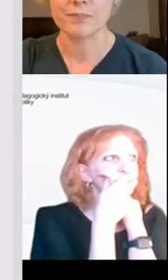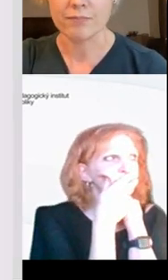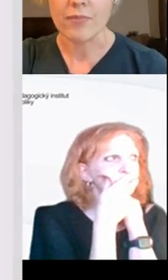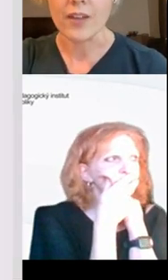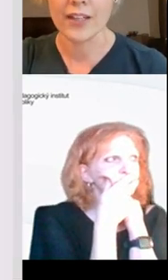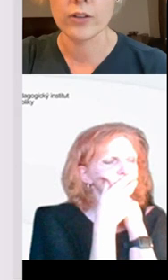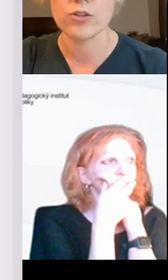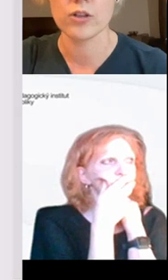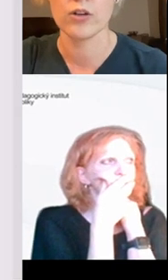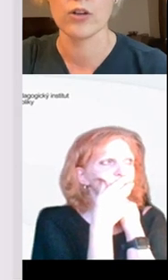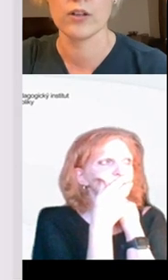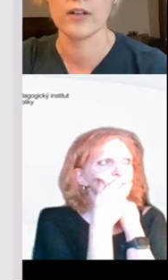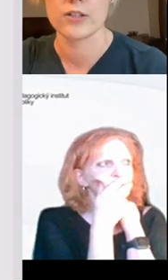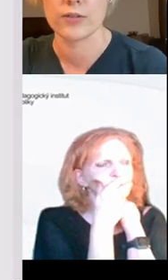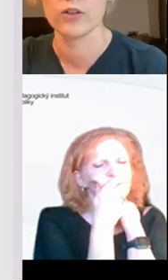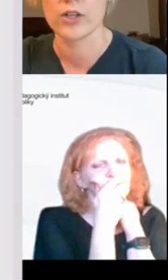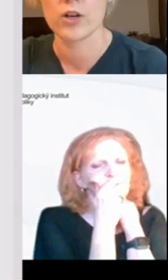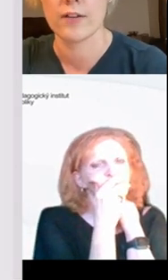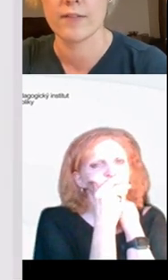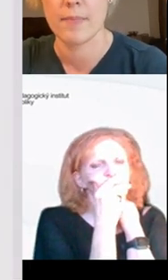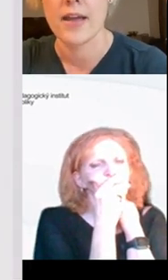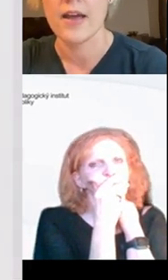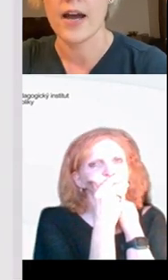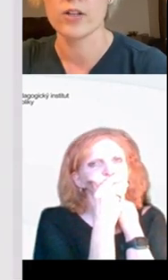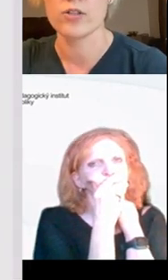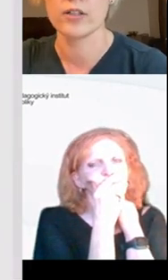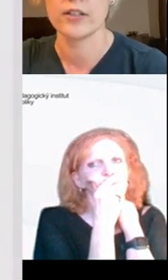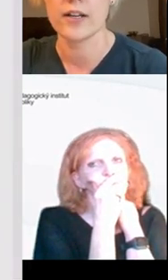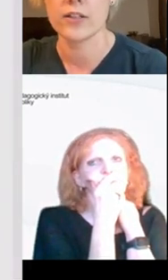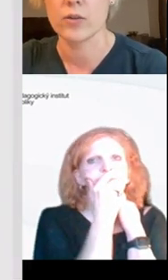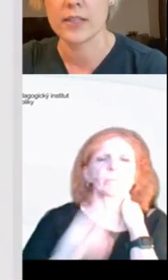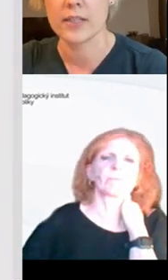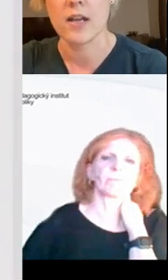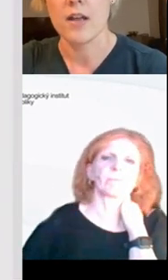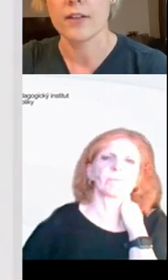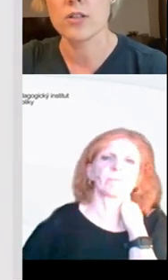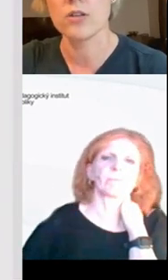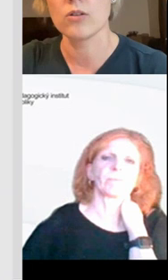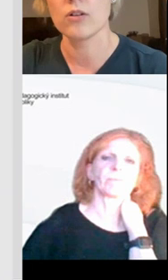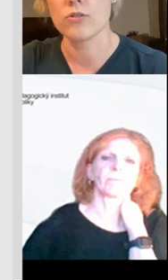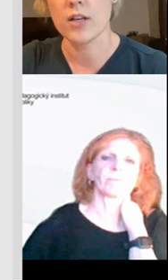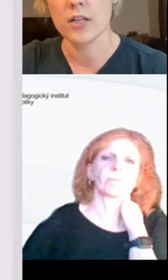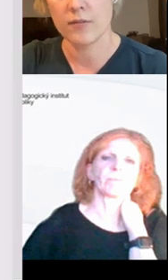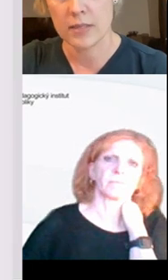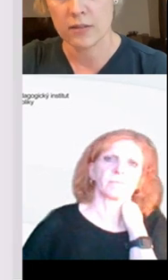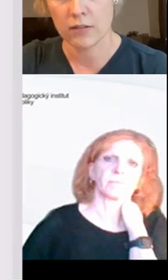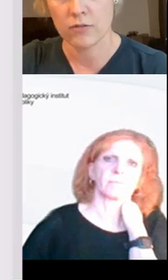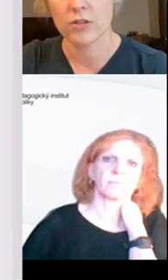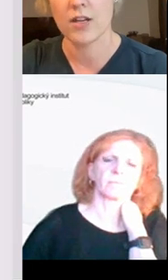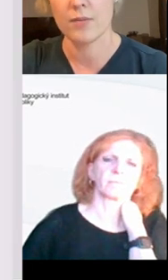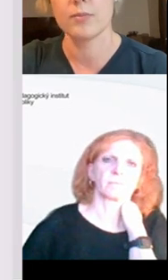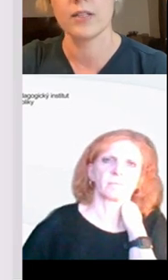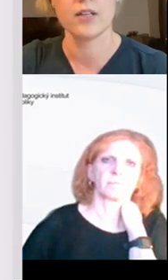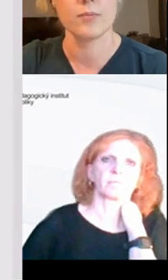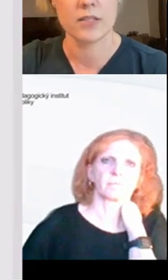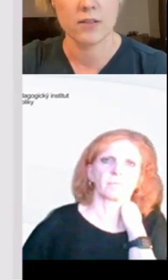našeho RVP a do našich digitálních kompetencií. Takže není to žádný výmysl